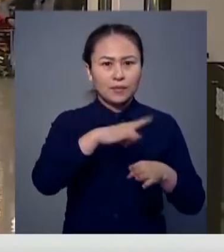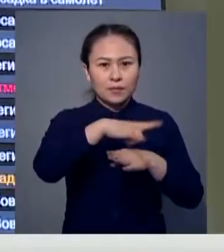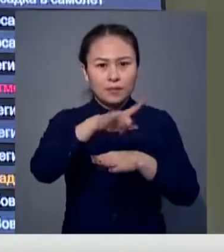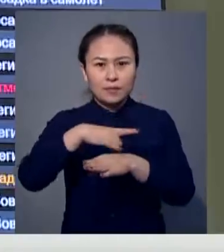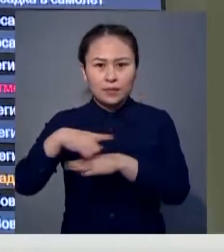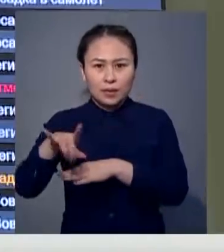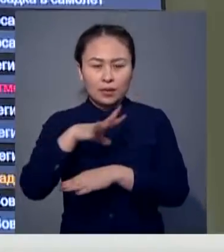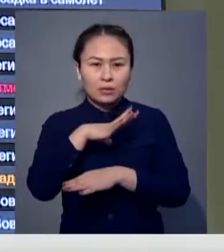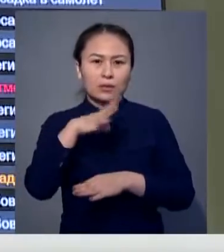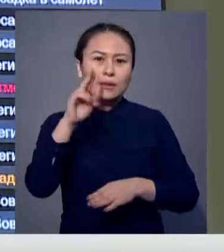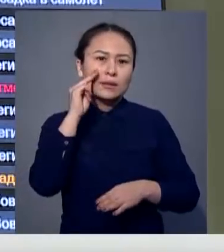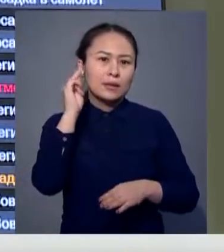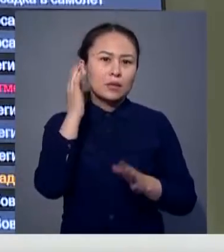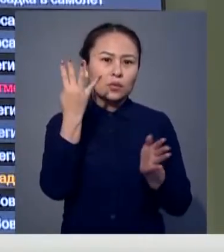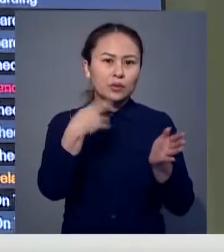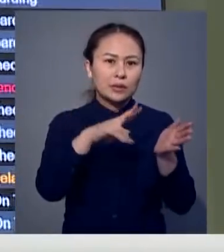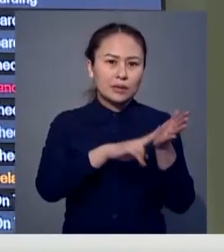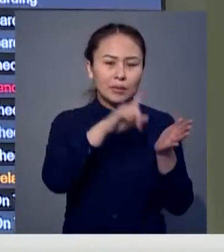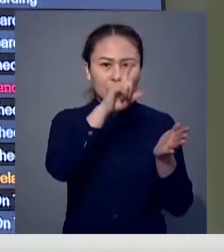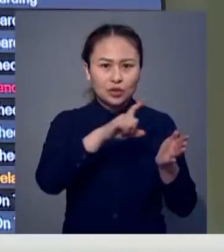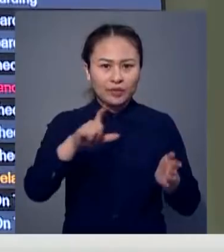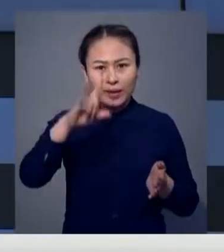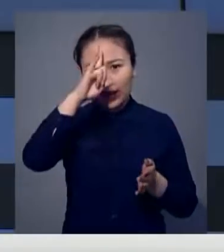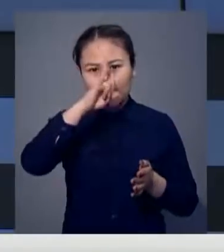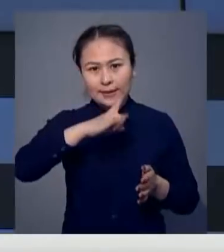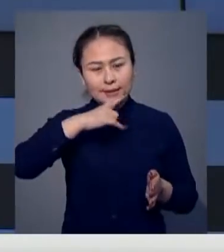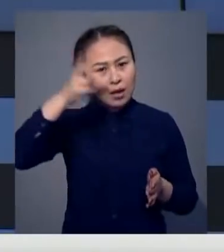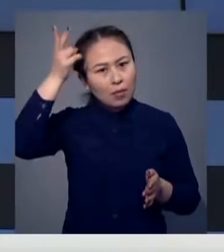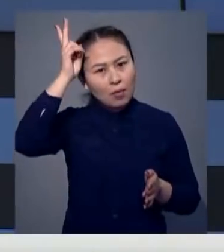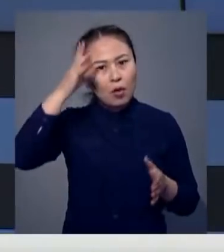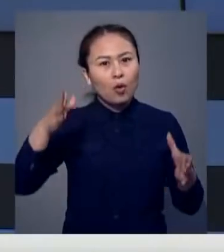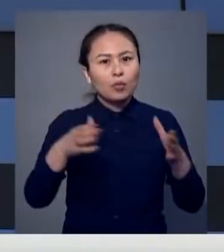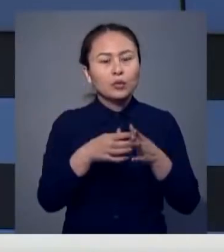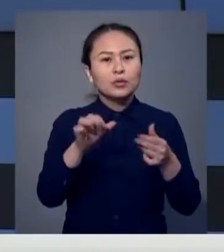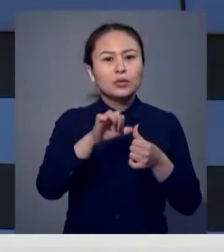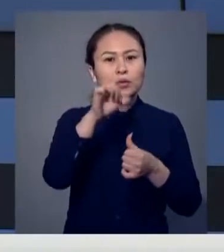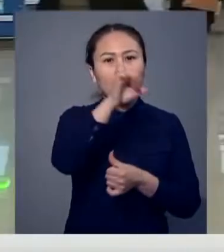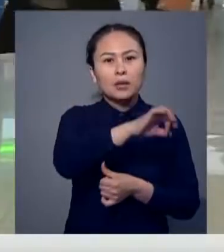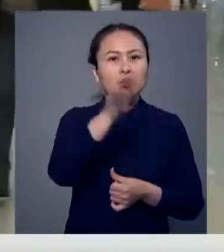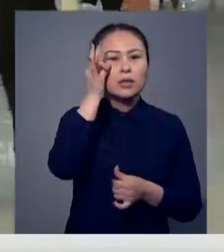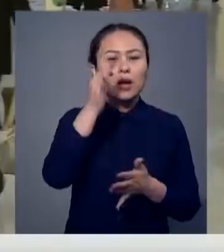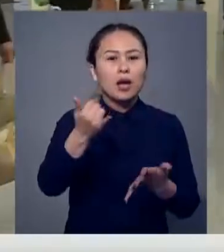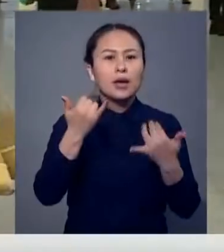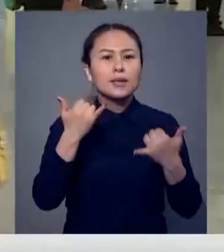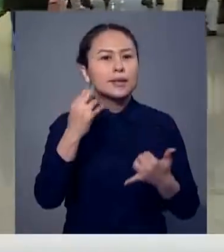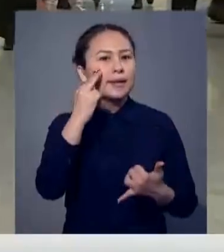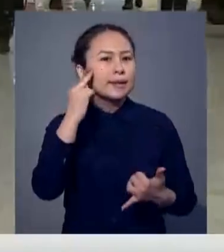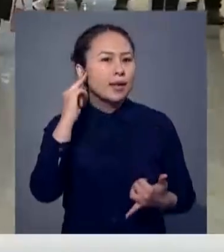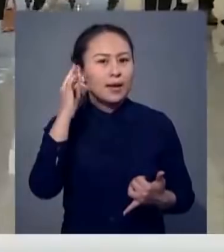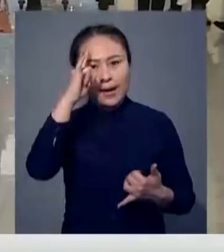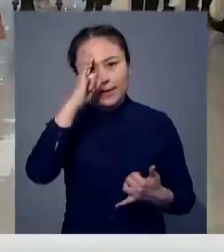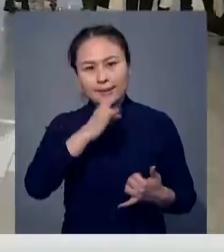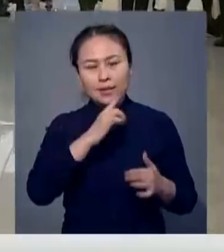бейжінге Қытайдың 47 азаматы және Қазақстандағы ершілігінің коммерциялығы емес жүгі жеткізілет. Айтыгетте, қазір Қытайда